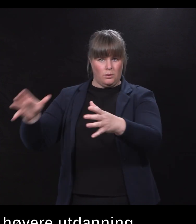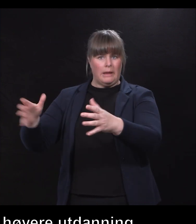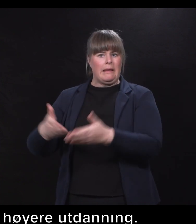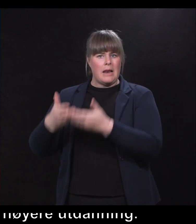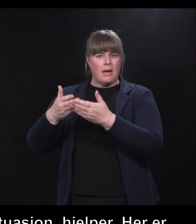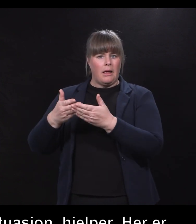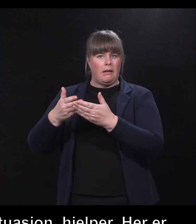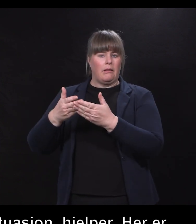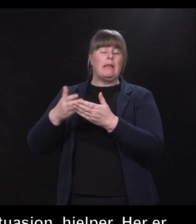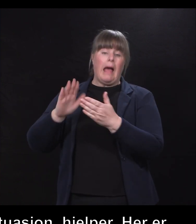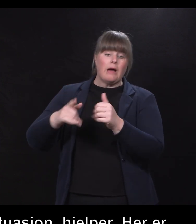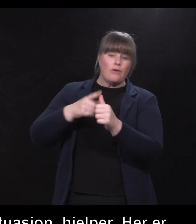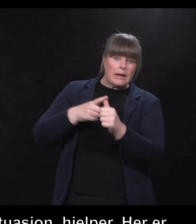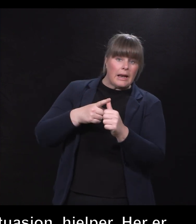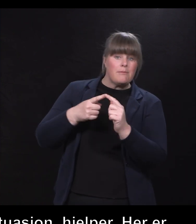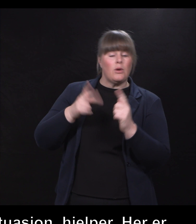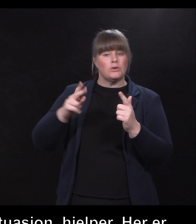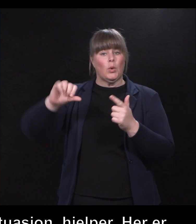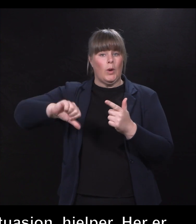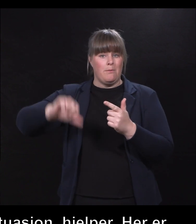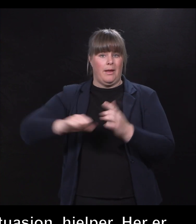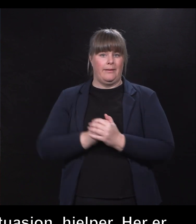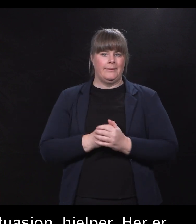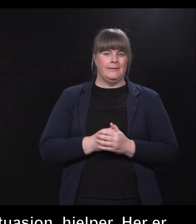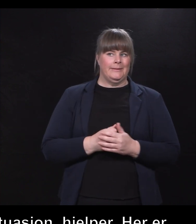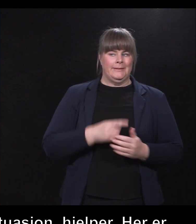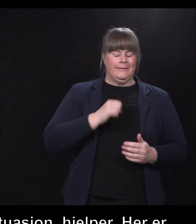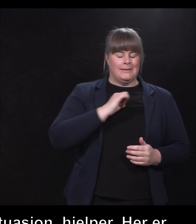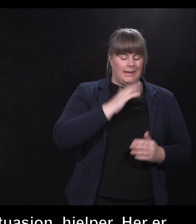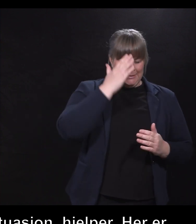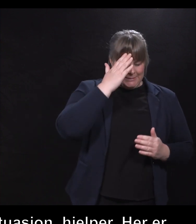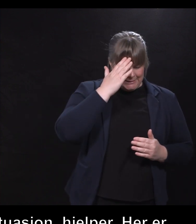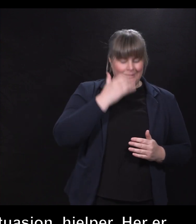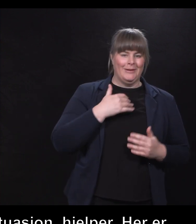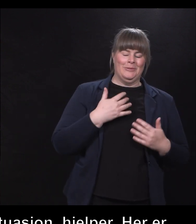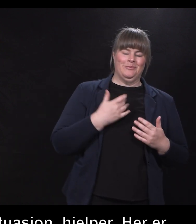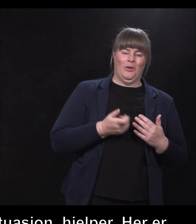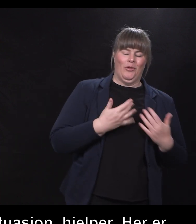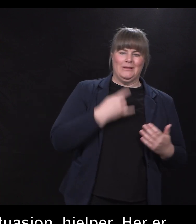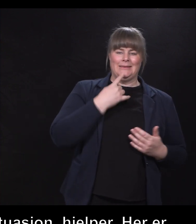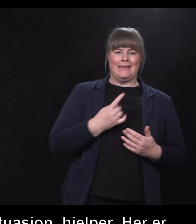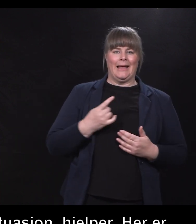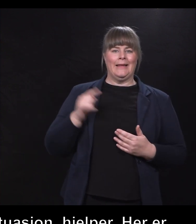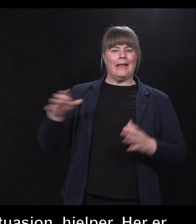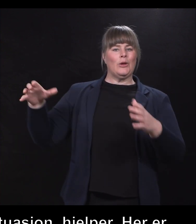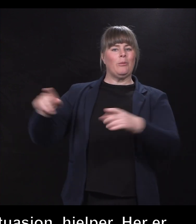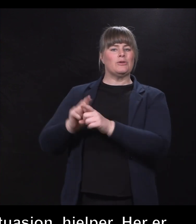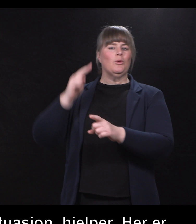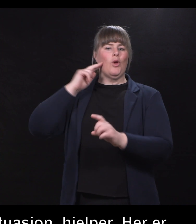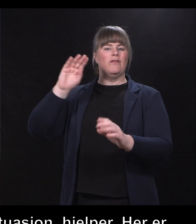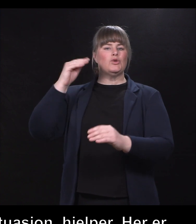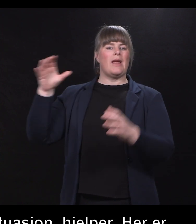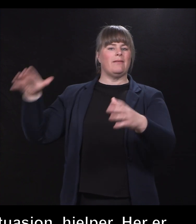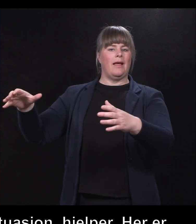refererer til denne gruppa som de døve studentene. Det vil si at vi også går i den fellet og tenker at alle disse trenger det samme. Og er ikke riktig i hele tatt.